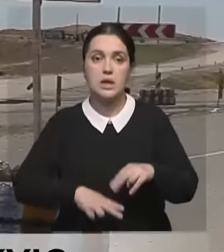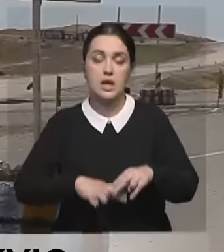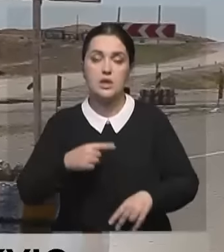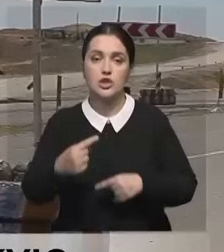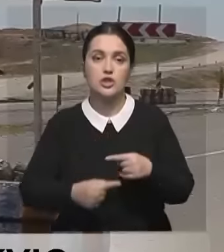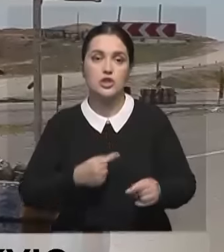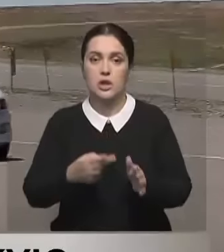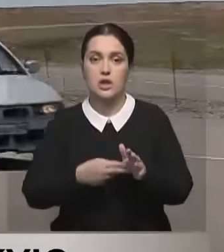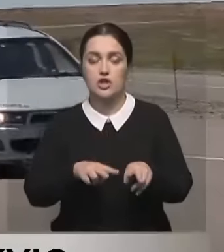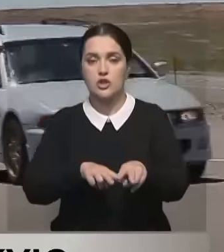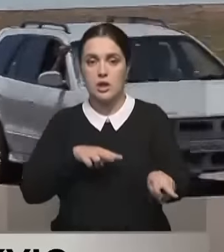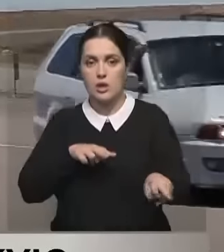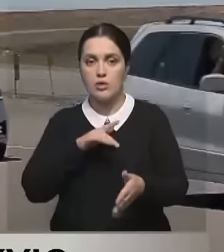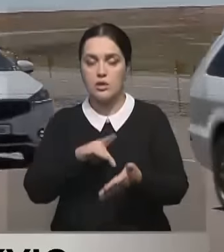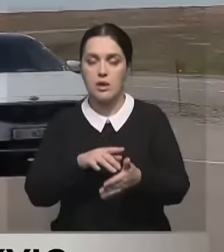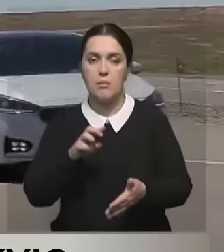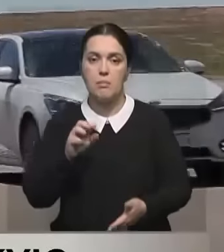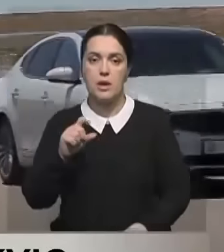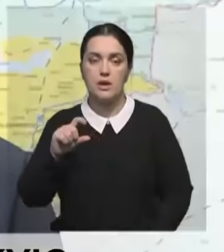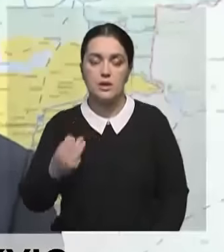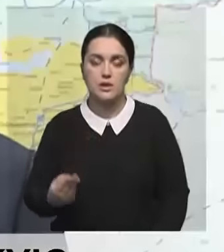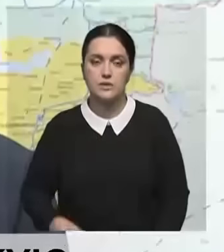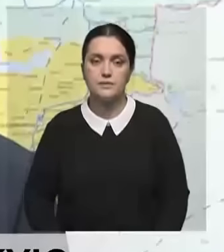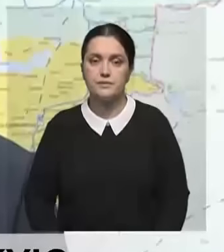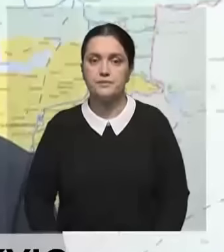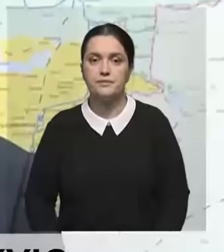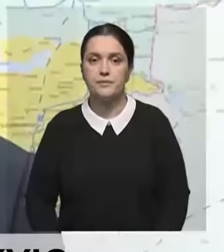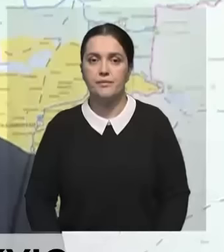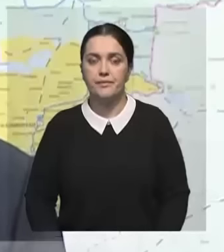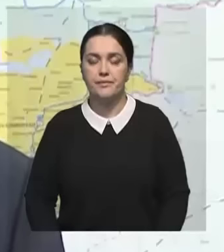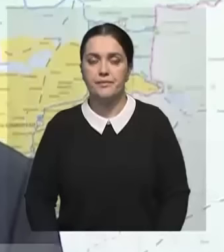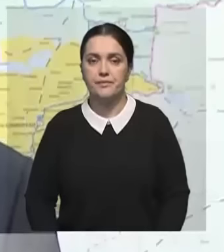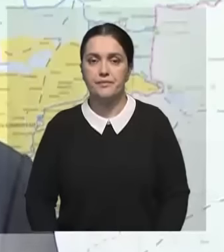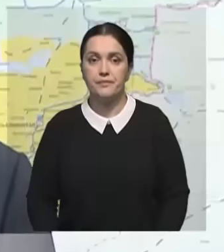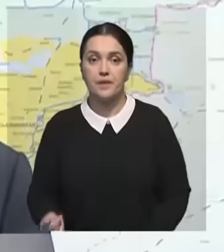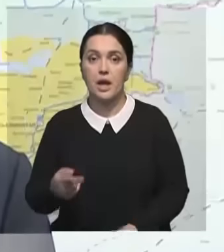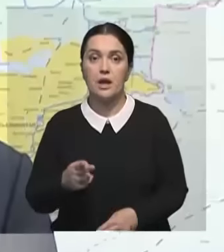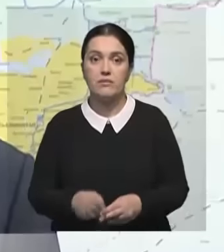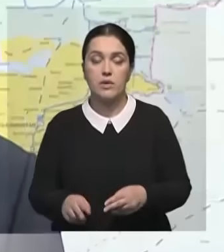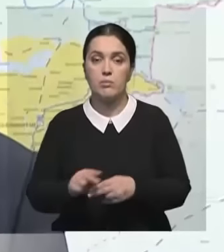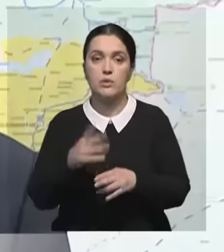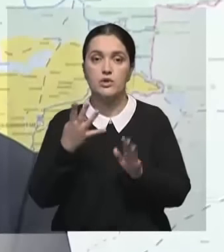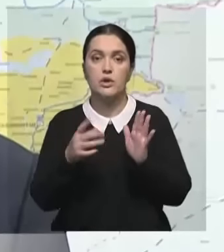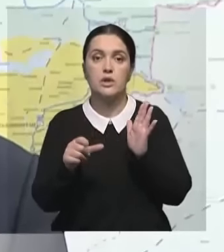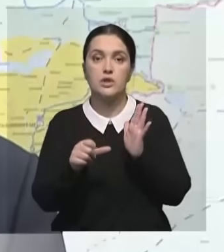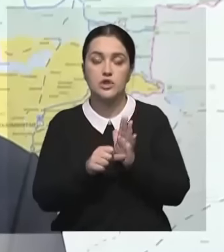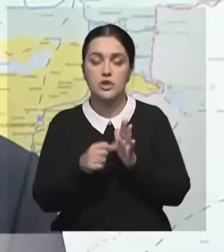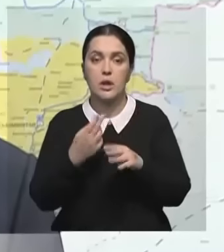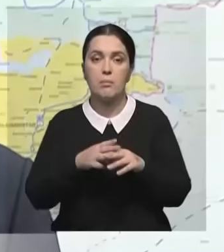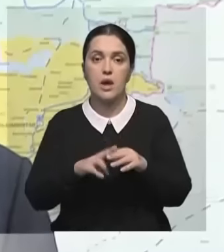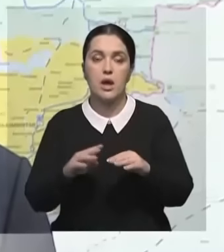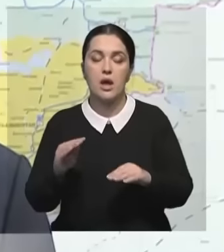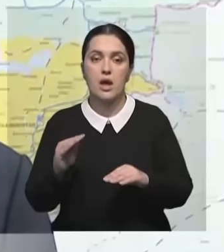через железную дорогу в районе города Балхаш. В рамках проекта завершены работы из 46 искусственных сооружений.